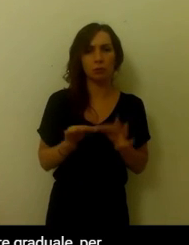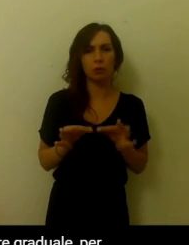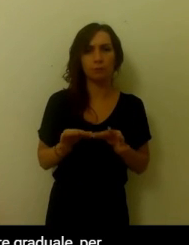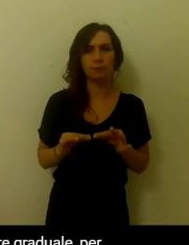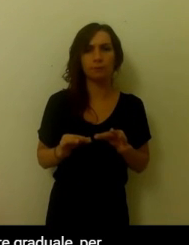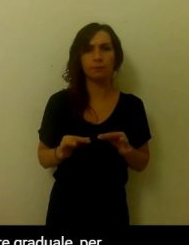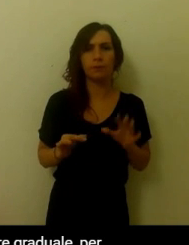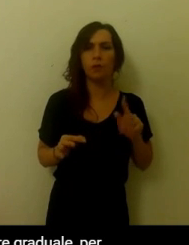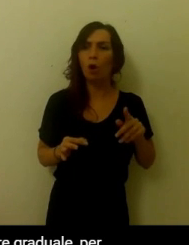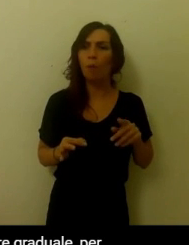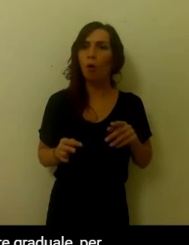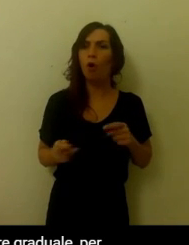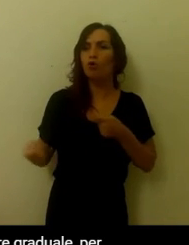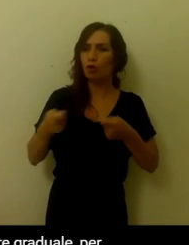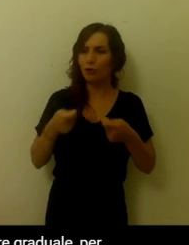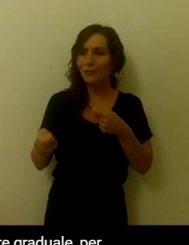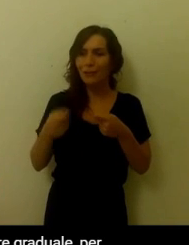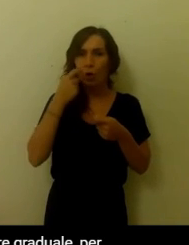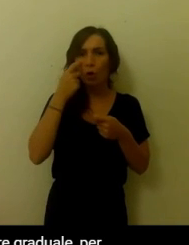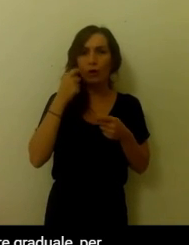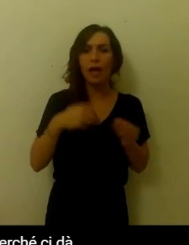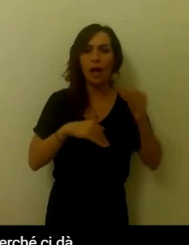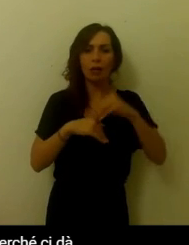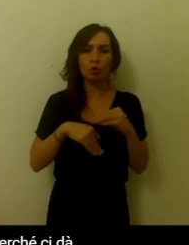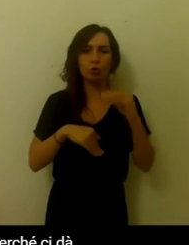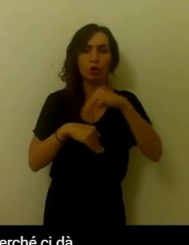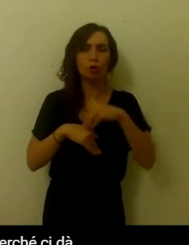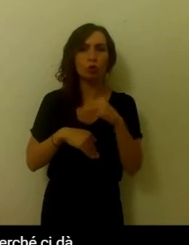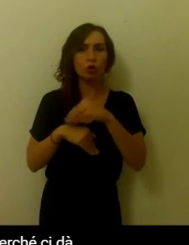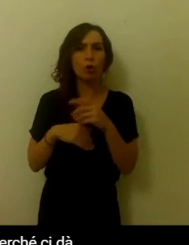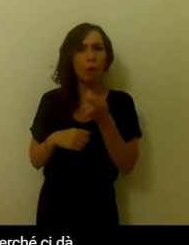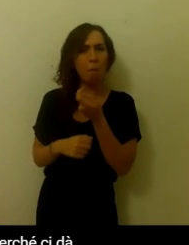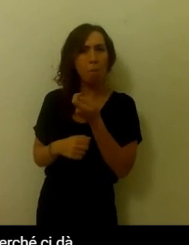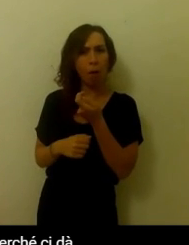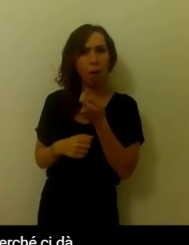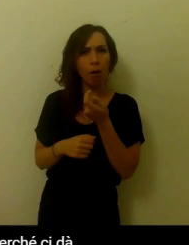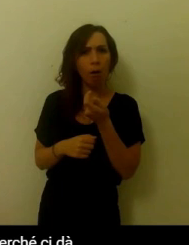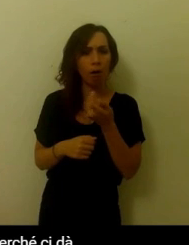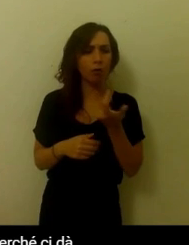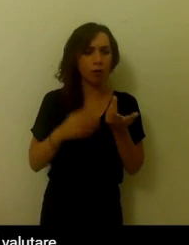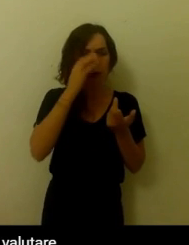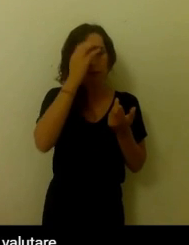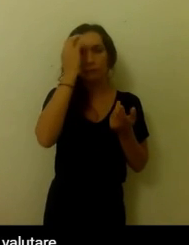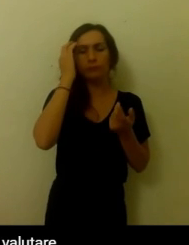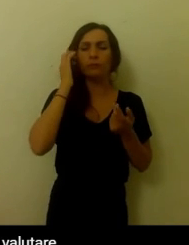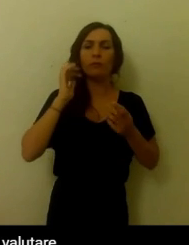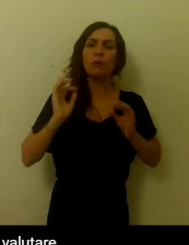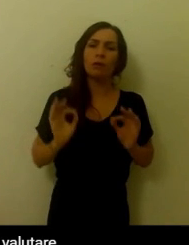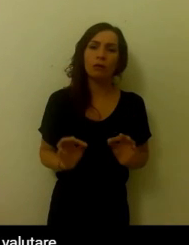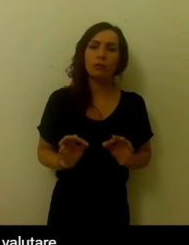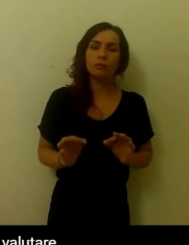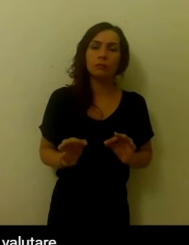Pianifichiamo. L'aumento deve essere sempre graduale. Per alcune attività l'orologio può essere utile perché ci dà questo